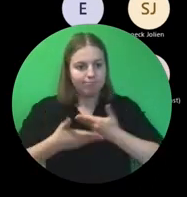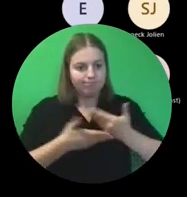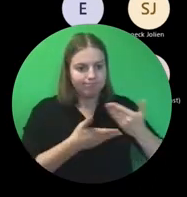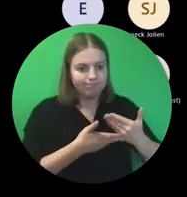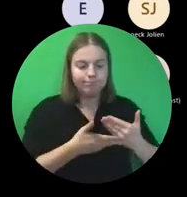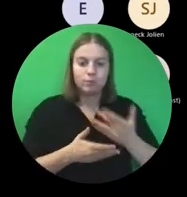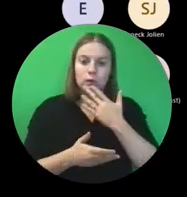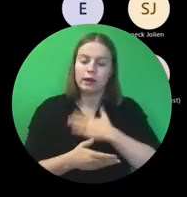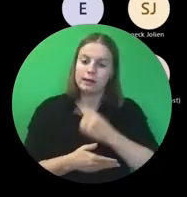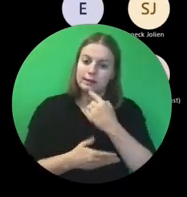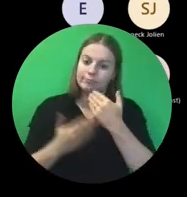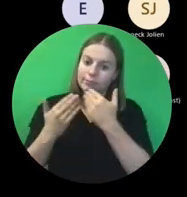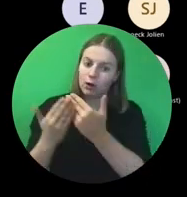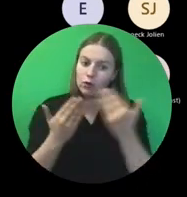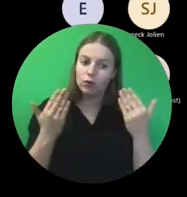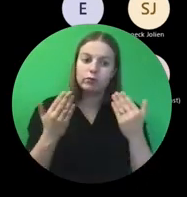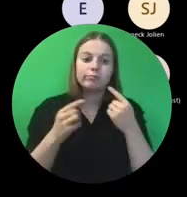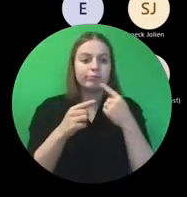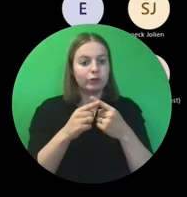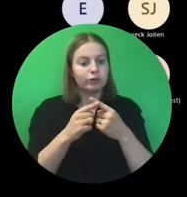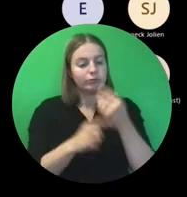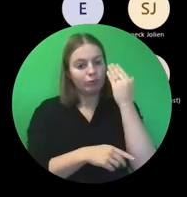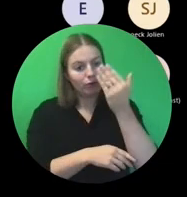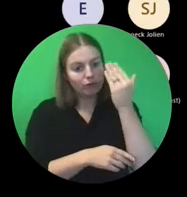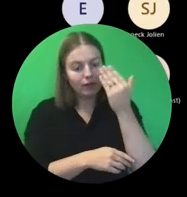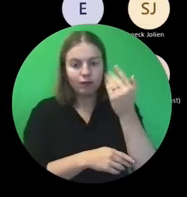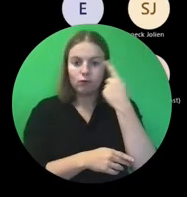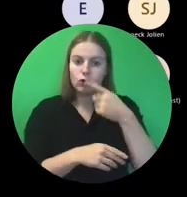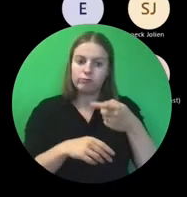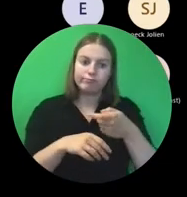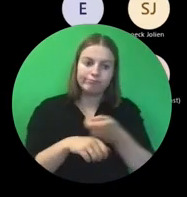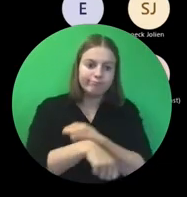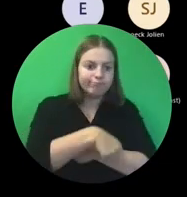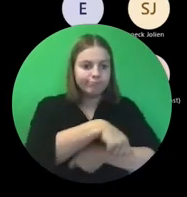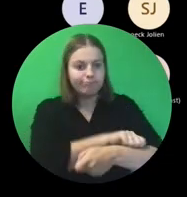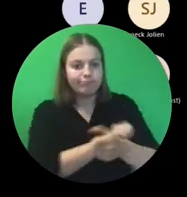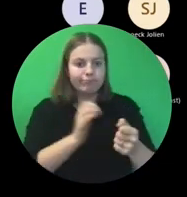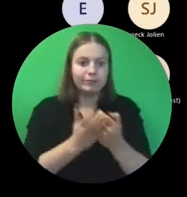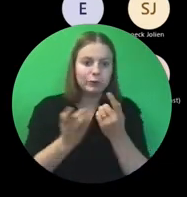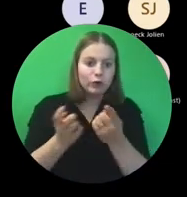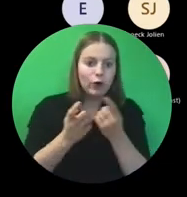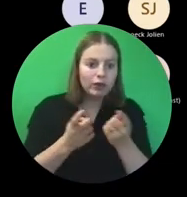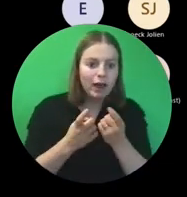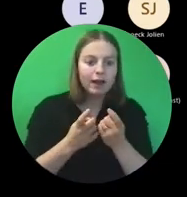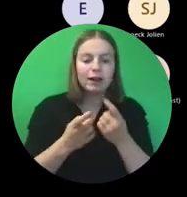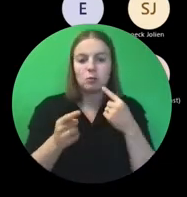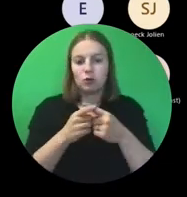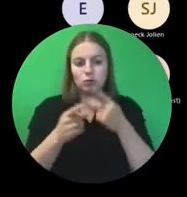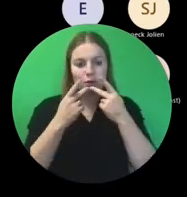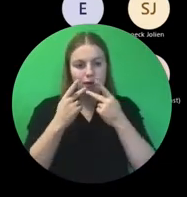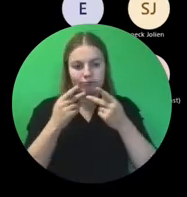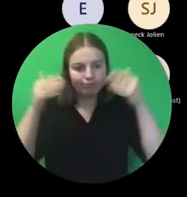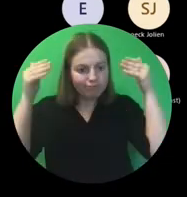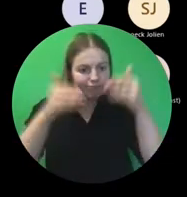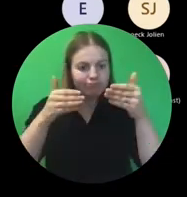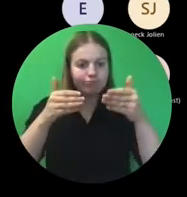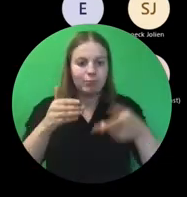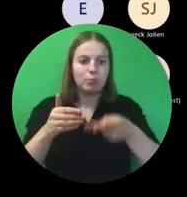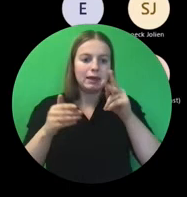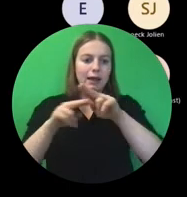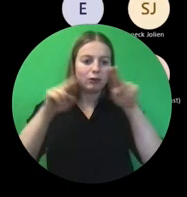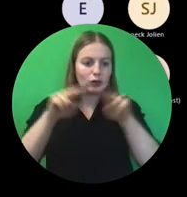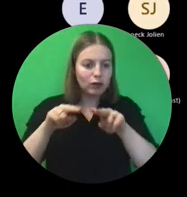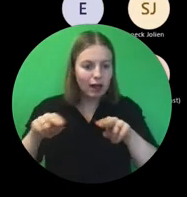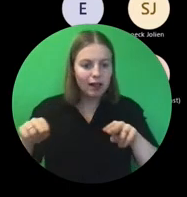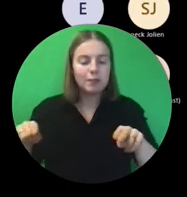ook feliciteren om deze uitdagingen stuk voor stuk aan te gaan en zo sterk in te blijven zetten op internationalisering. We